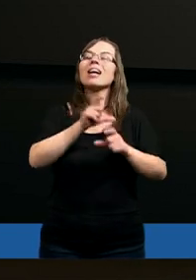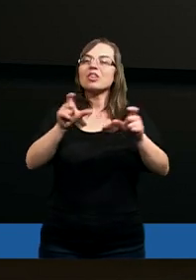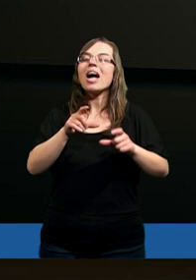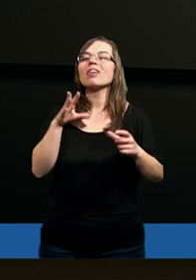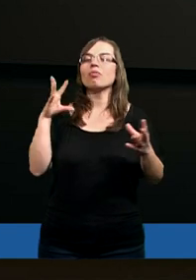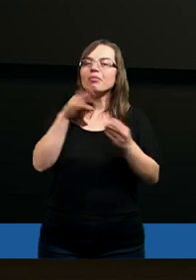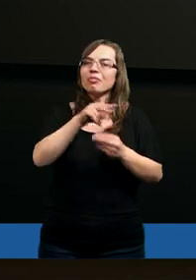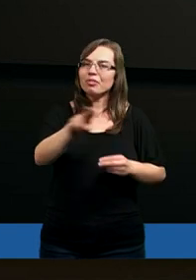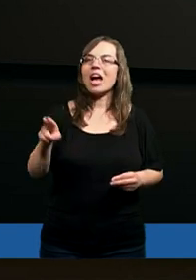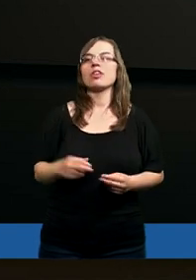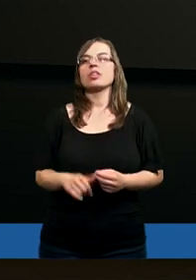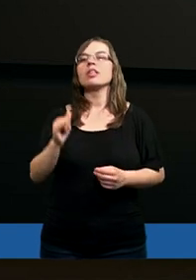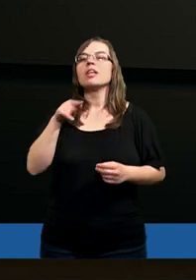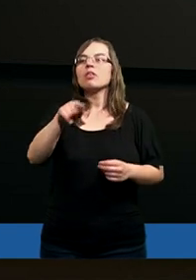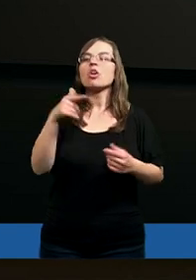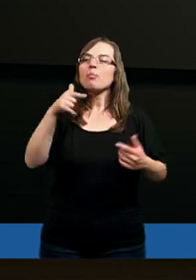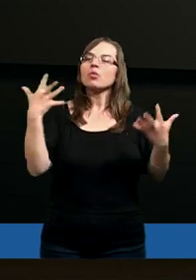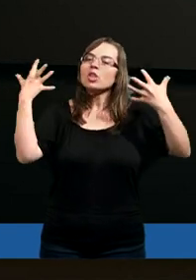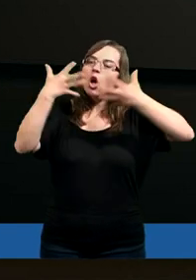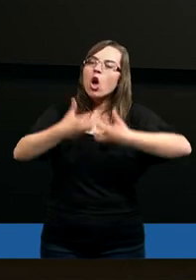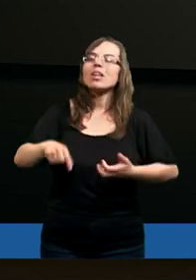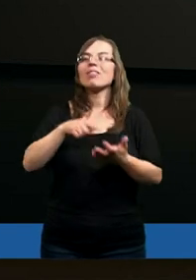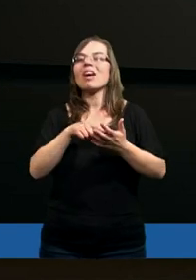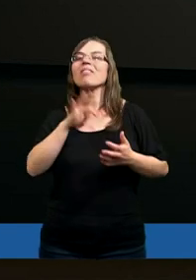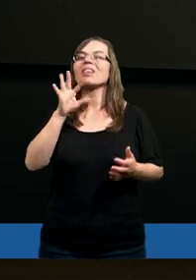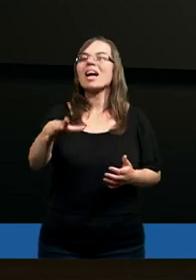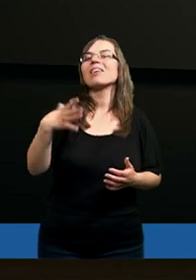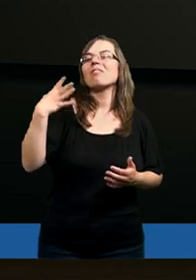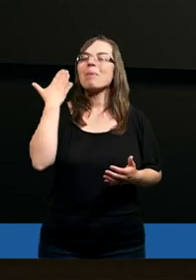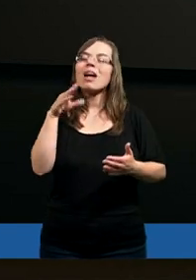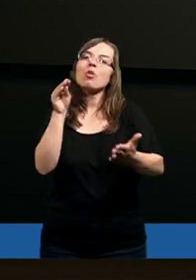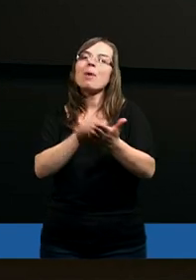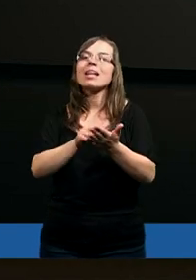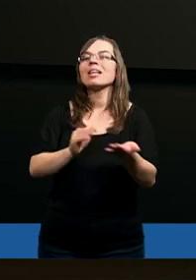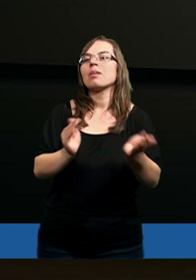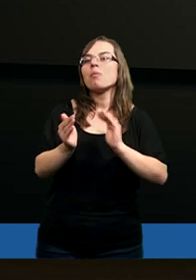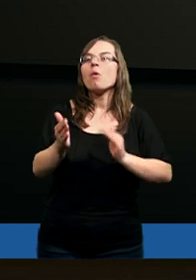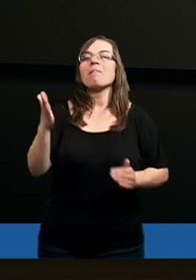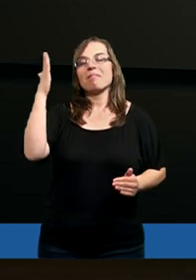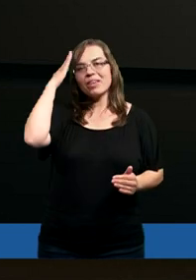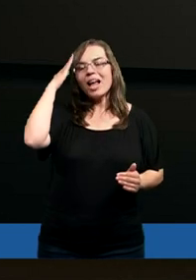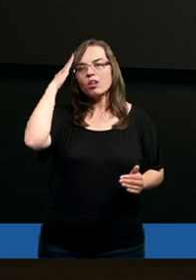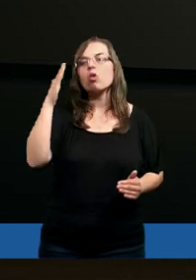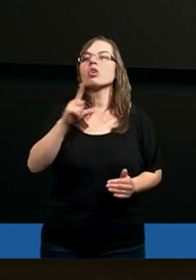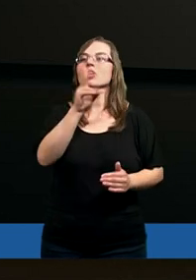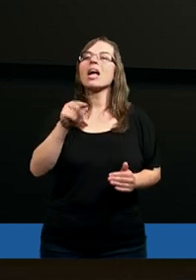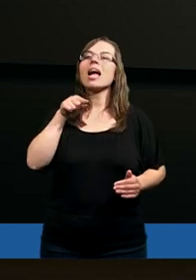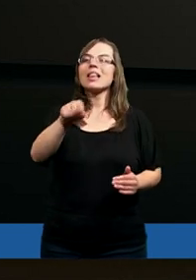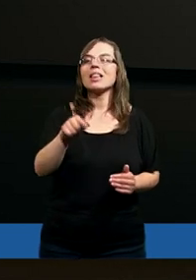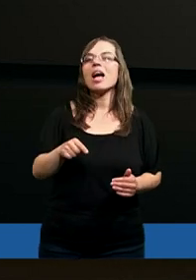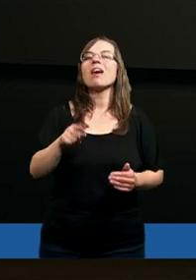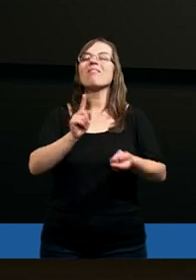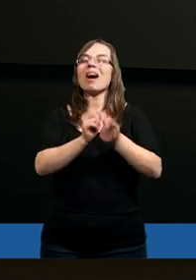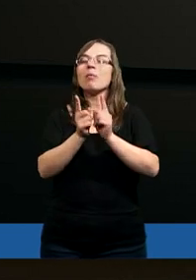ponadczasowe. Więc warto się chyba na tym skoncentrować właśnie w taki bardzo praktyczny sposób, wiedząc, że te